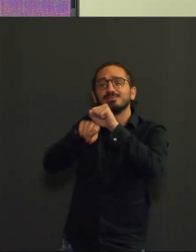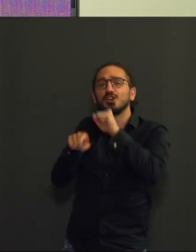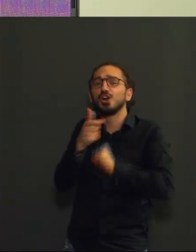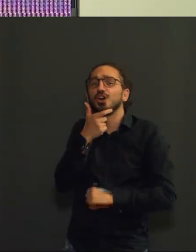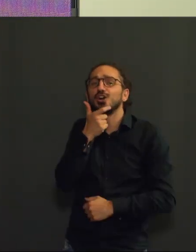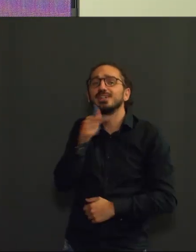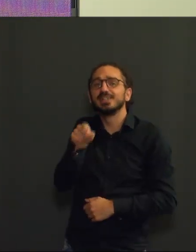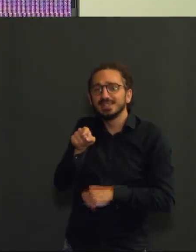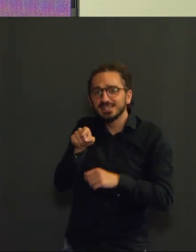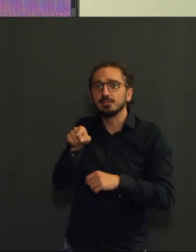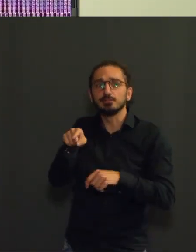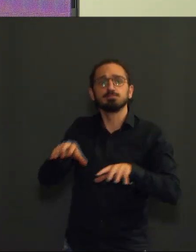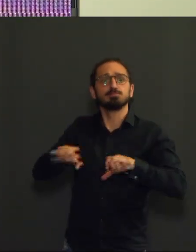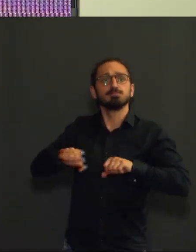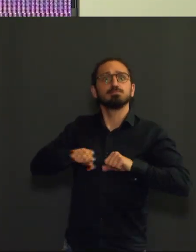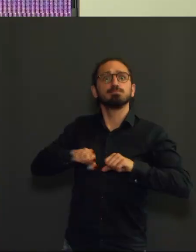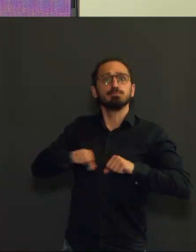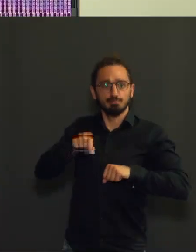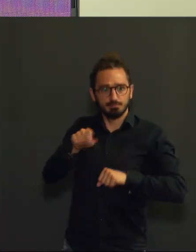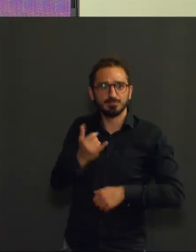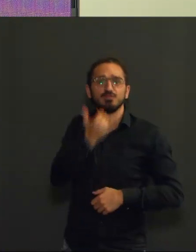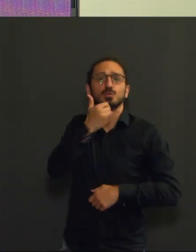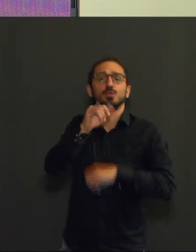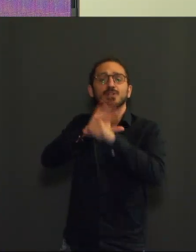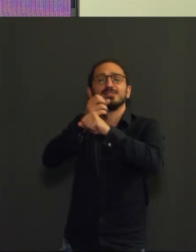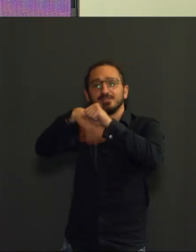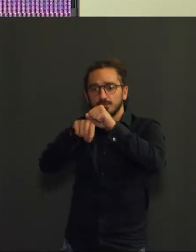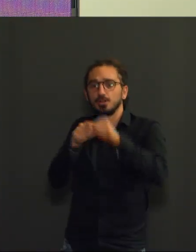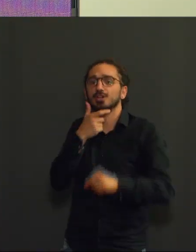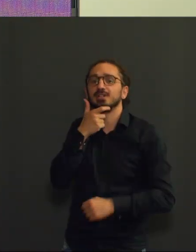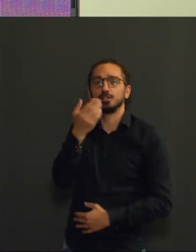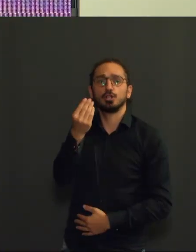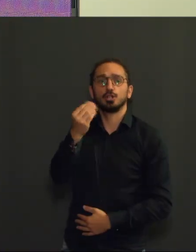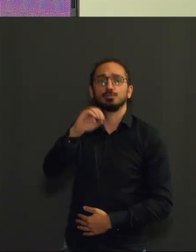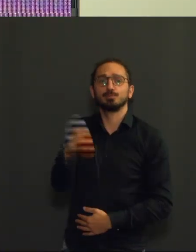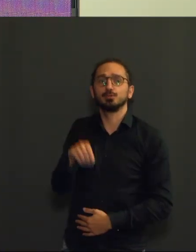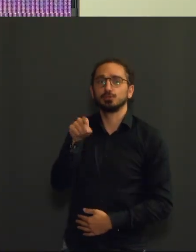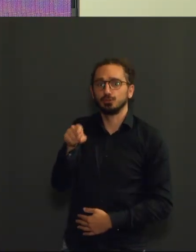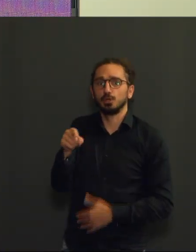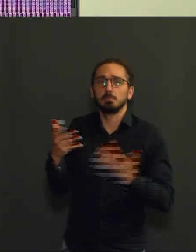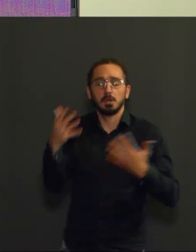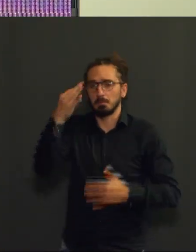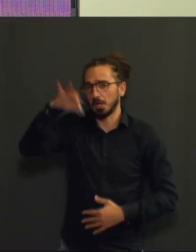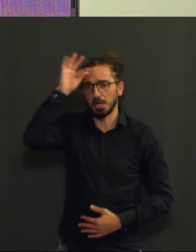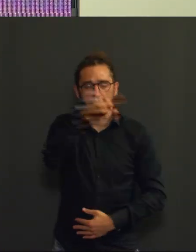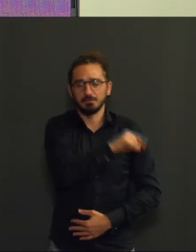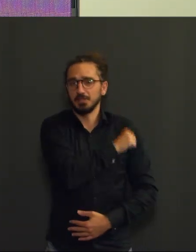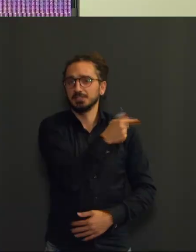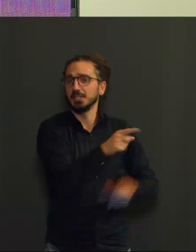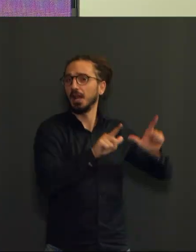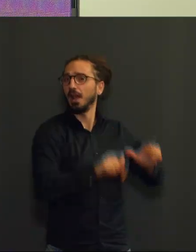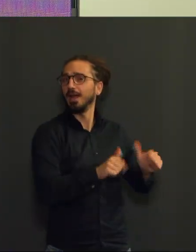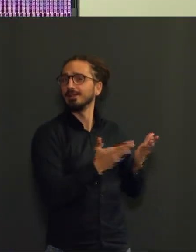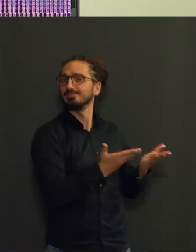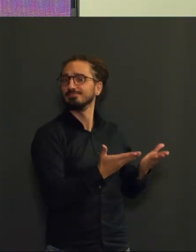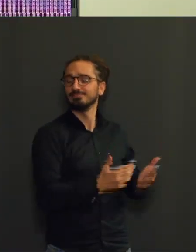contaminations. Certains modèles nous montrent que nous pourrions avoir, encore, quelque part dans le courant du mois de juin, au